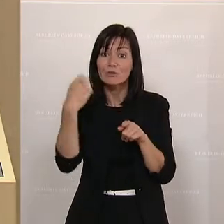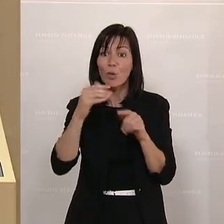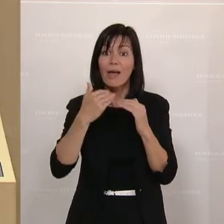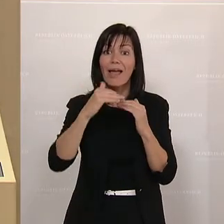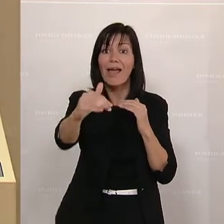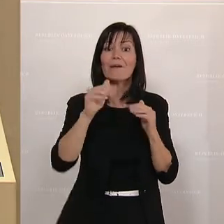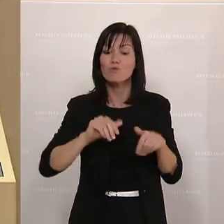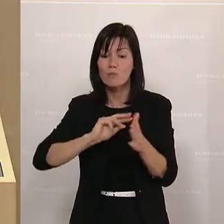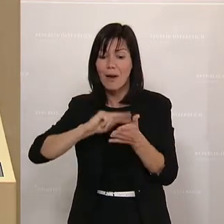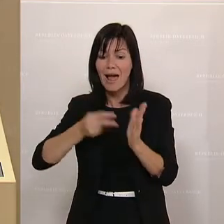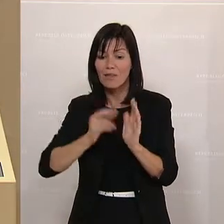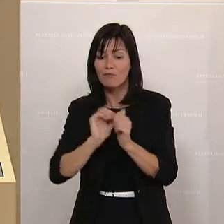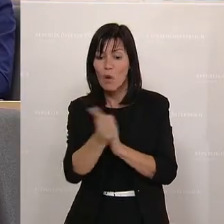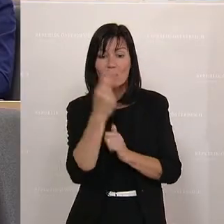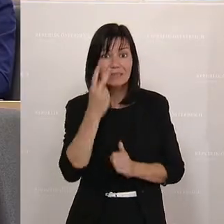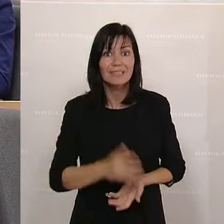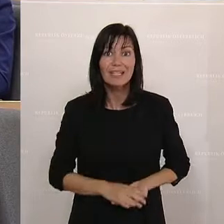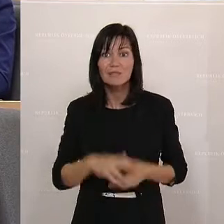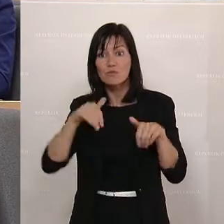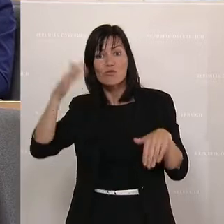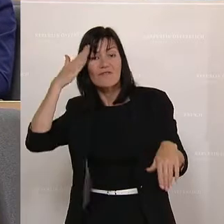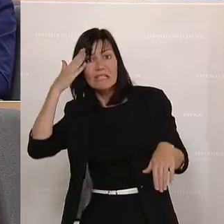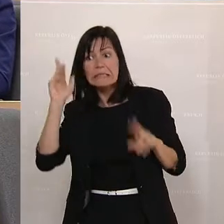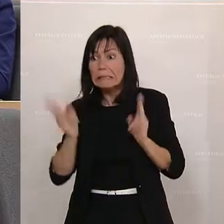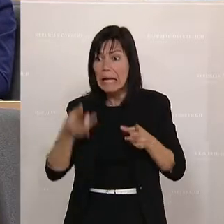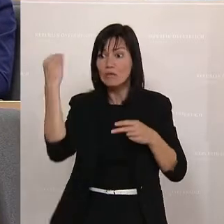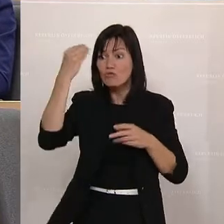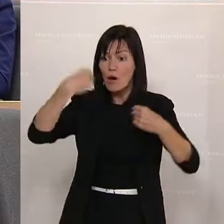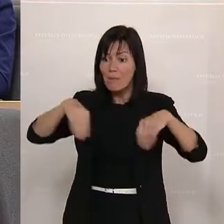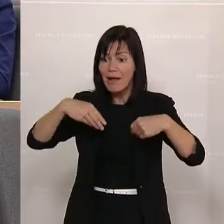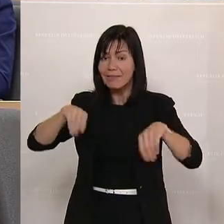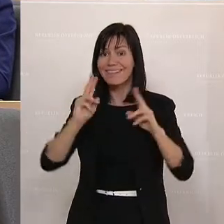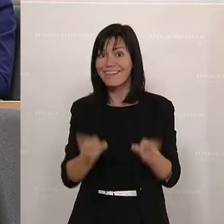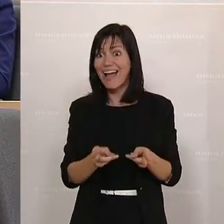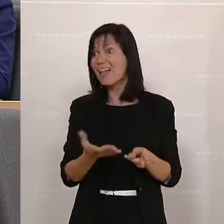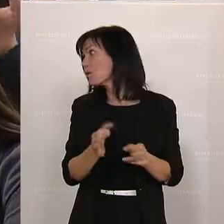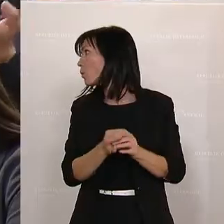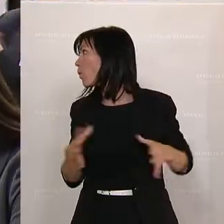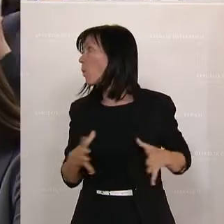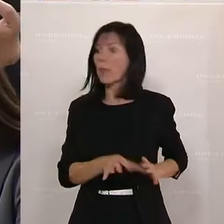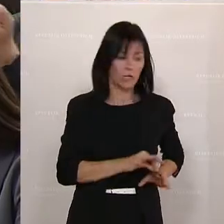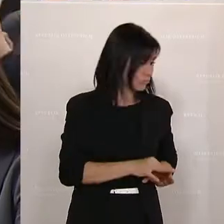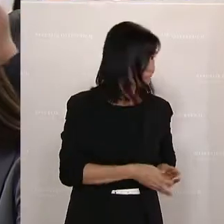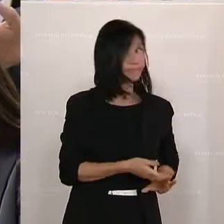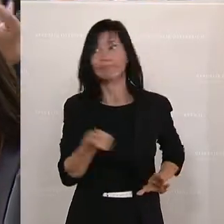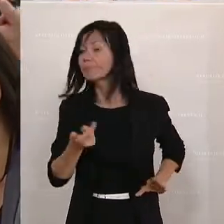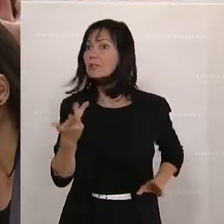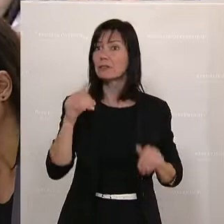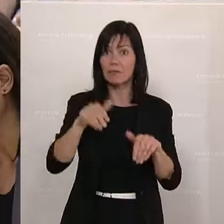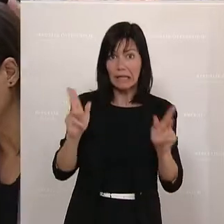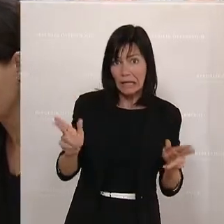Planungssicherheit. Die müssen wissen, ob sie sich die Schulmaterialien auch ohne Probleme leisten können.